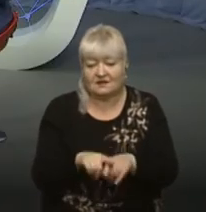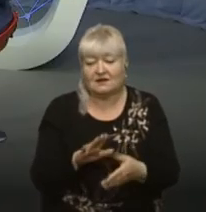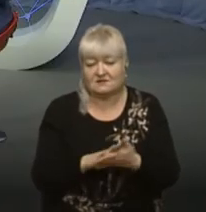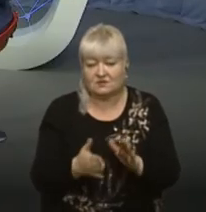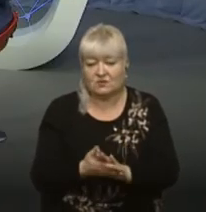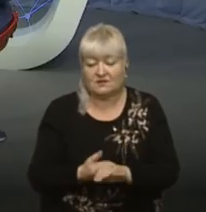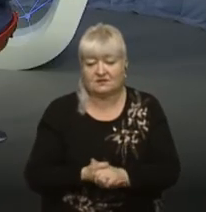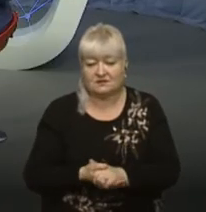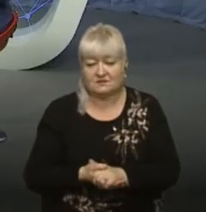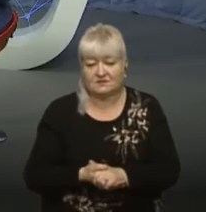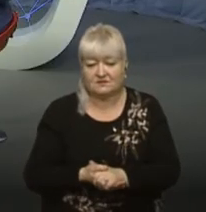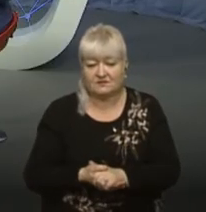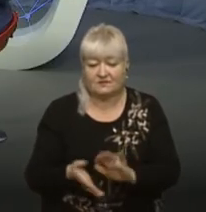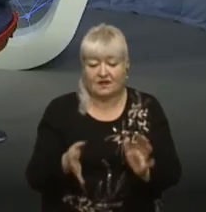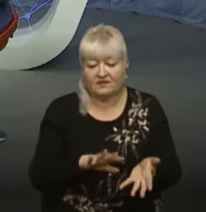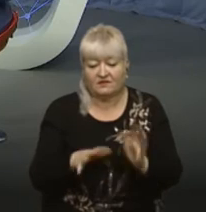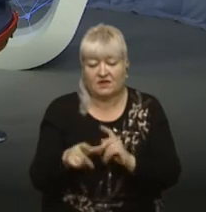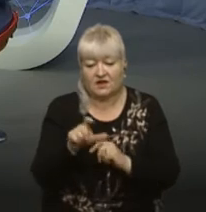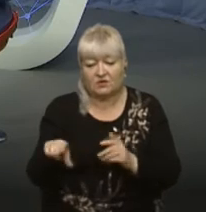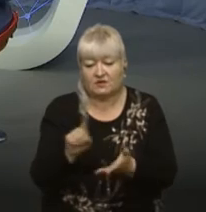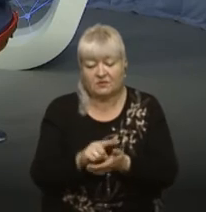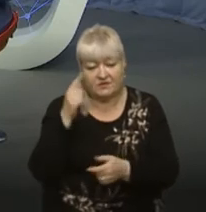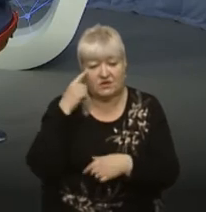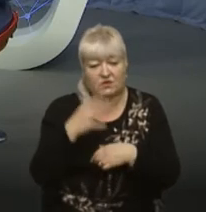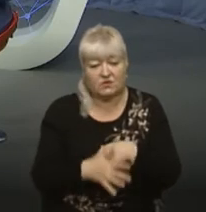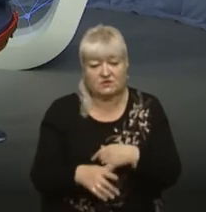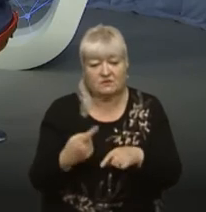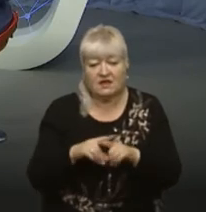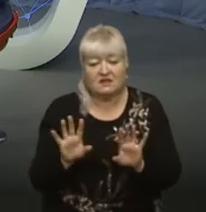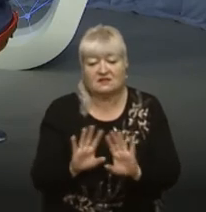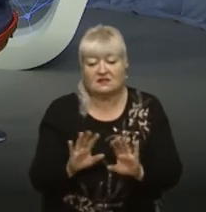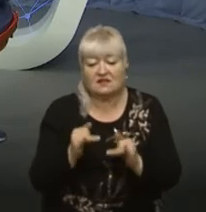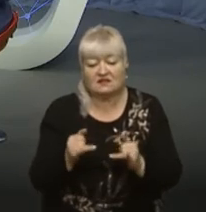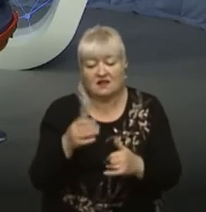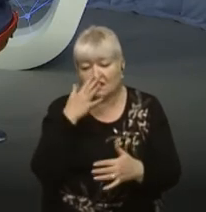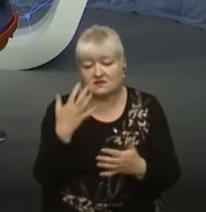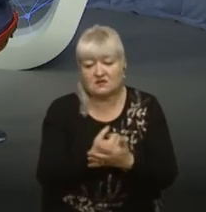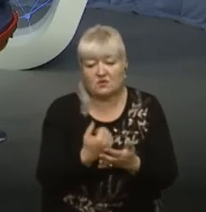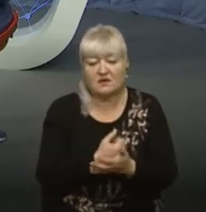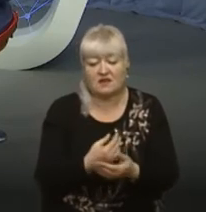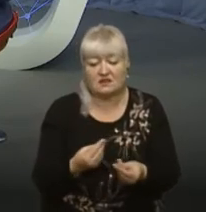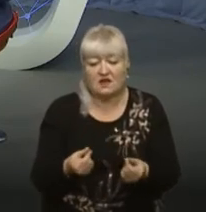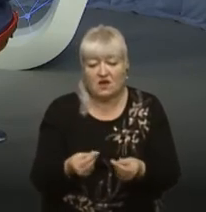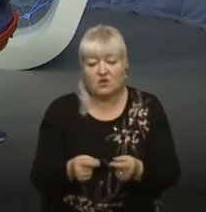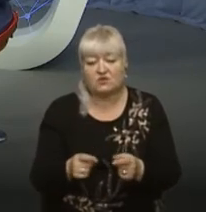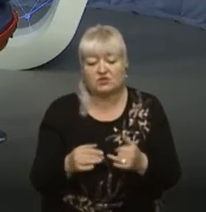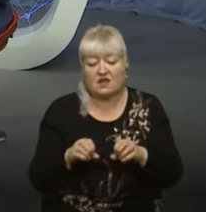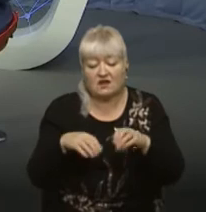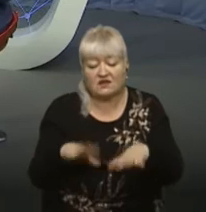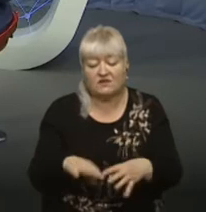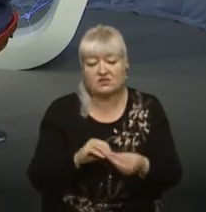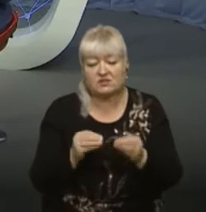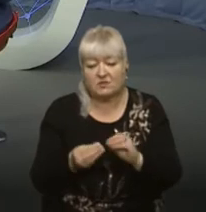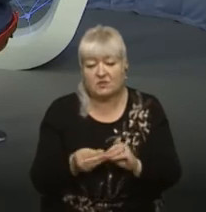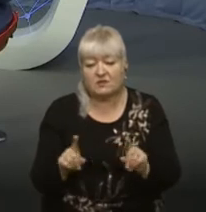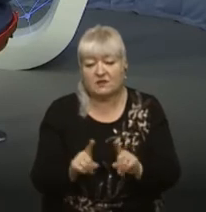двояка. Люди мають розуміти, що це не для заробляння грошей, а для вирішення проблем, які сталися в людей, які, на жаль,